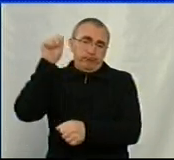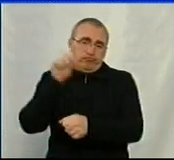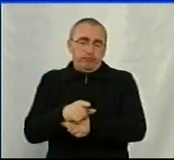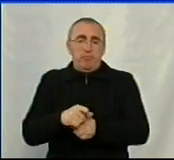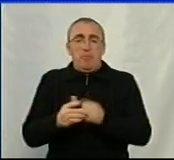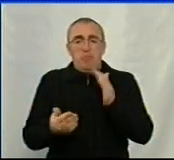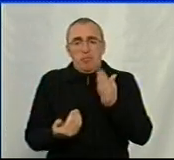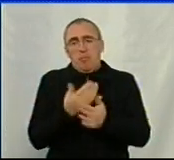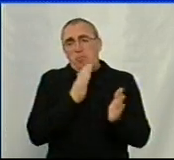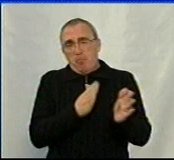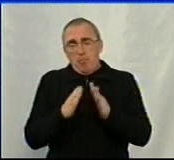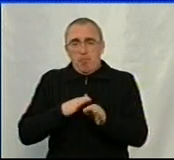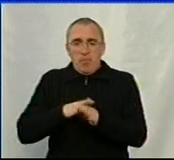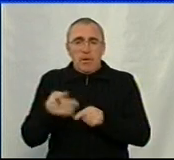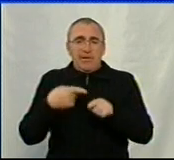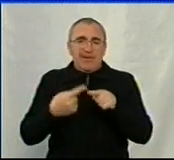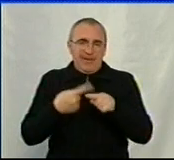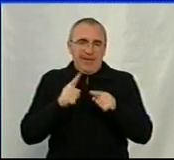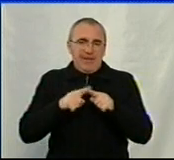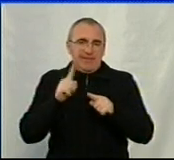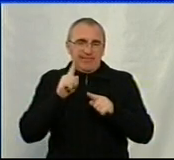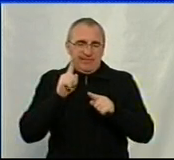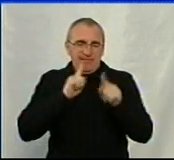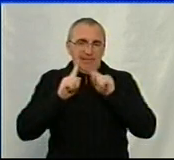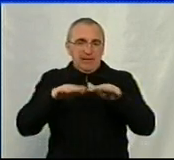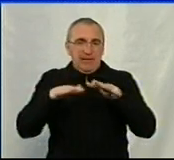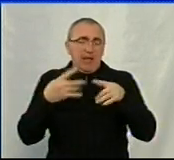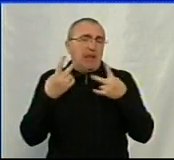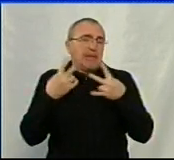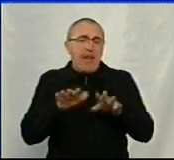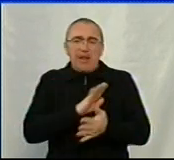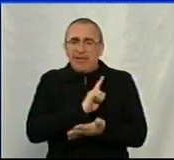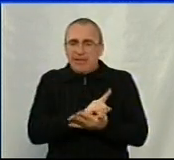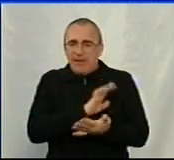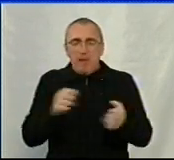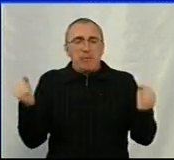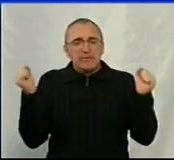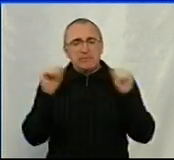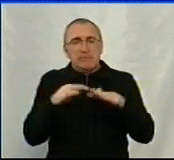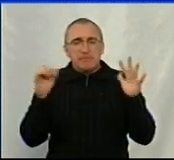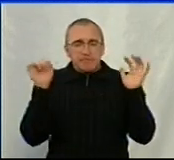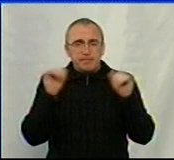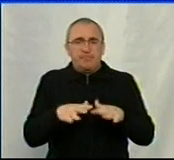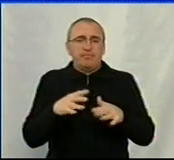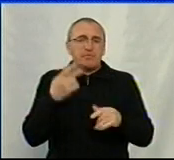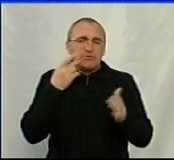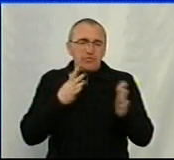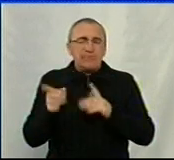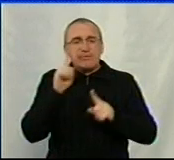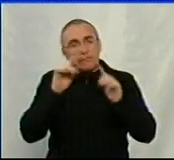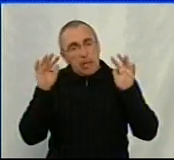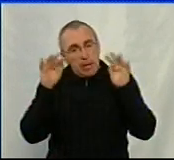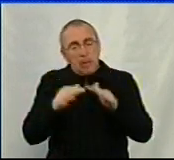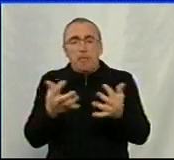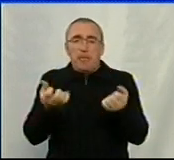вести порядок проведення таких засідань. І для цього не треба буде взагалі збиратись на звичайну сесію для того,